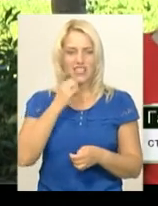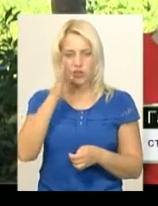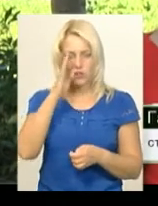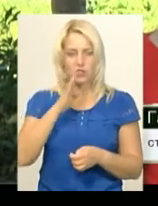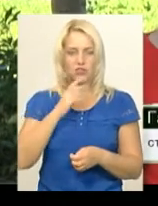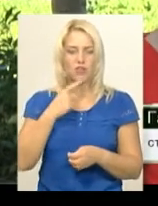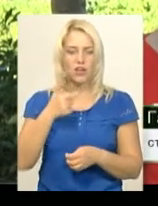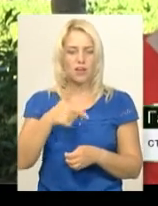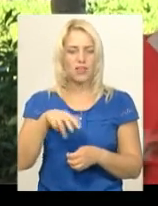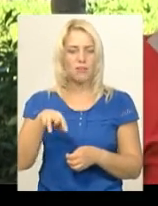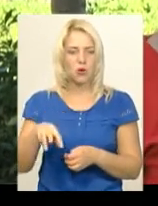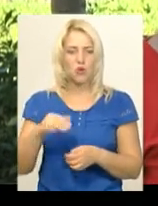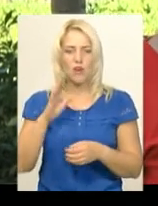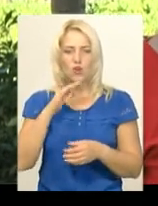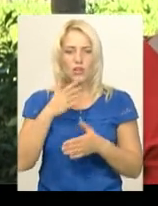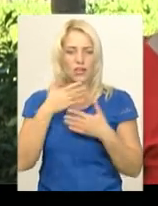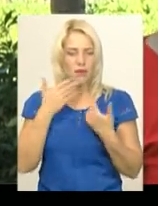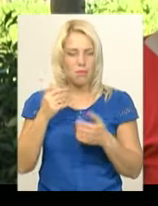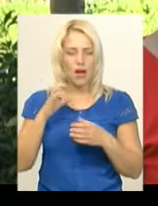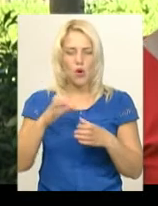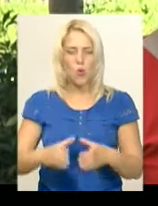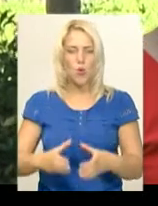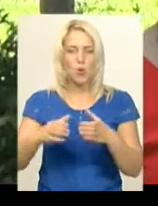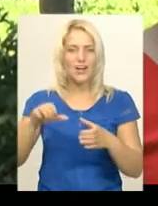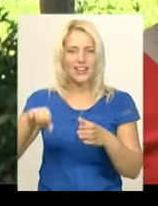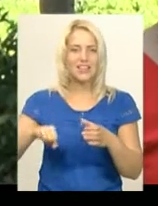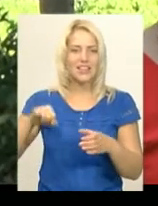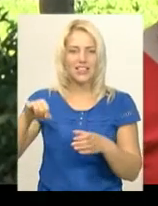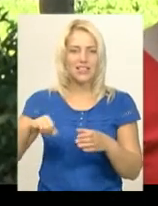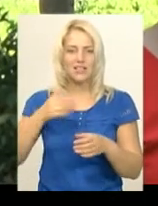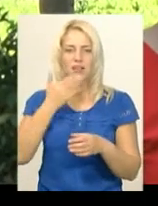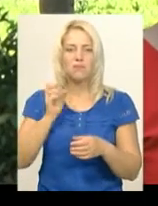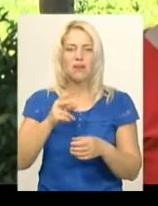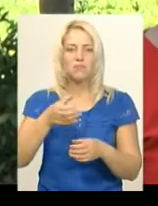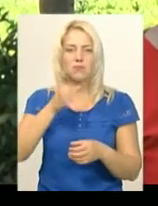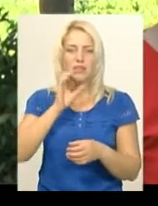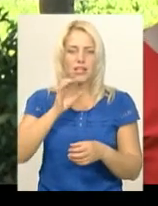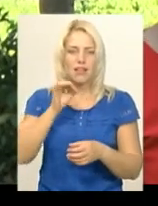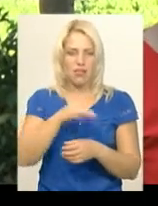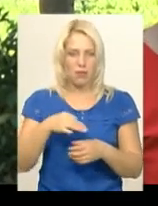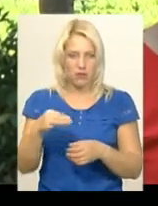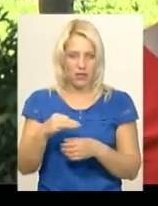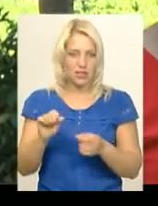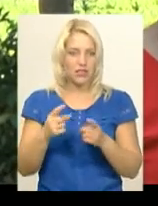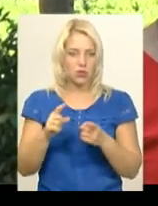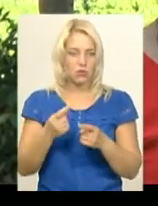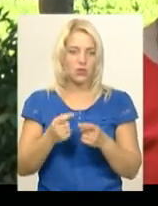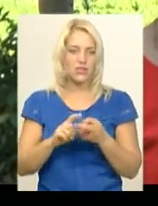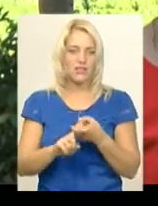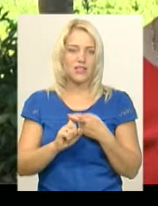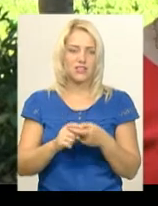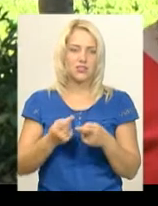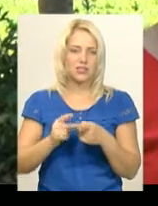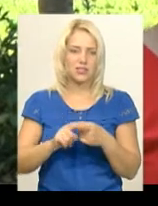кажуть, Галина Маклайна, у нас проблема, води немає в криниці, ми не маємо зараз запити, чим таблетки. І от в зв'язку з цим це